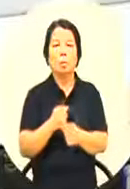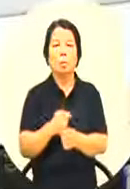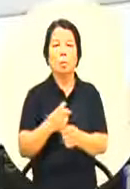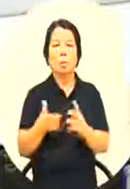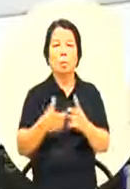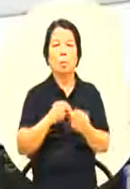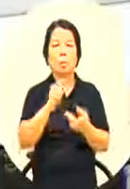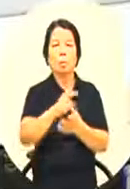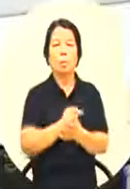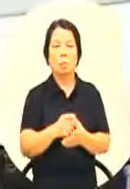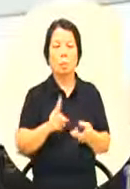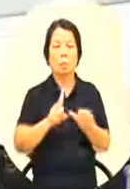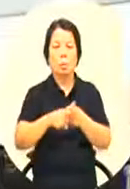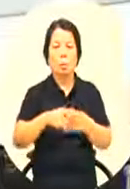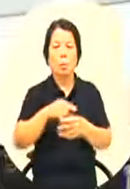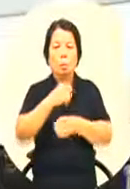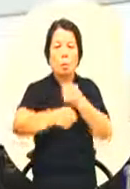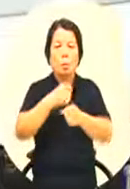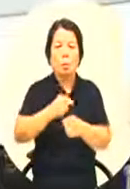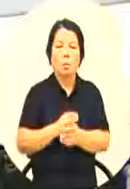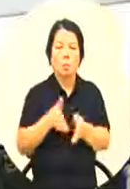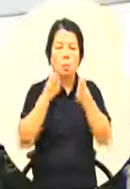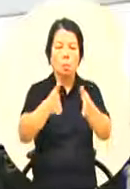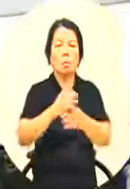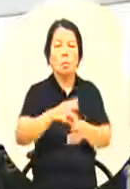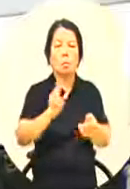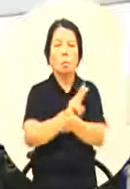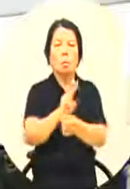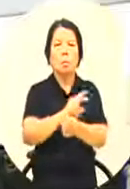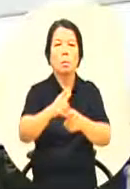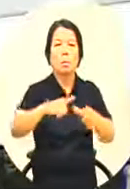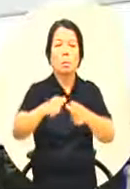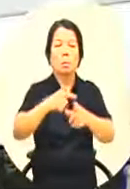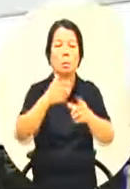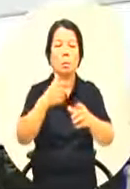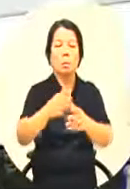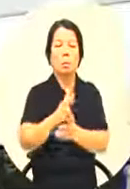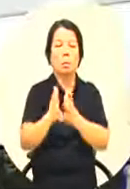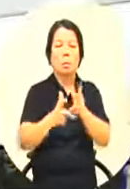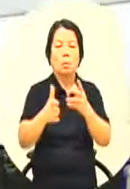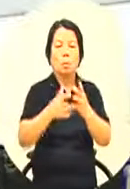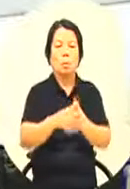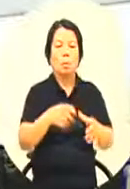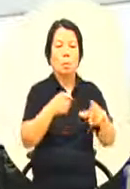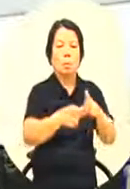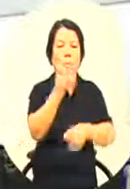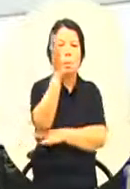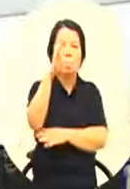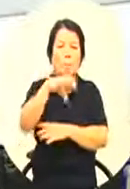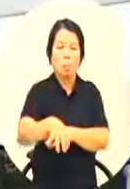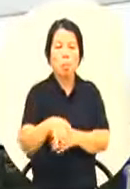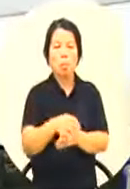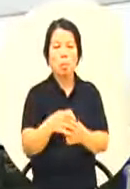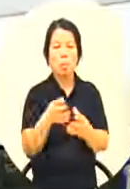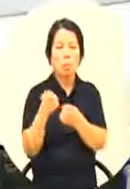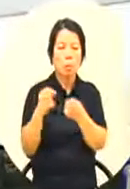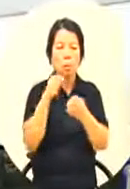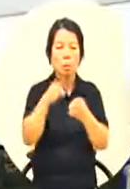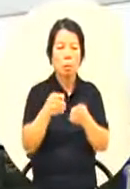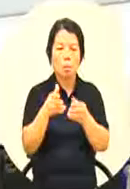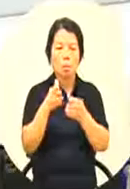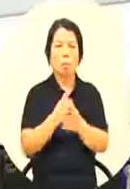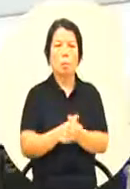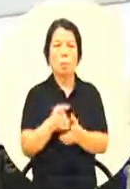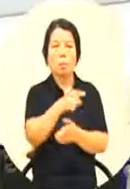我们主动来跟我们的林园厂的工业区或是跟我们的区工所来谈这一块我觉得